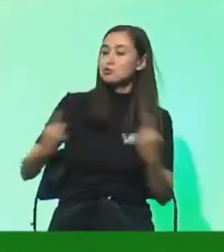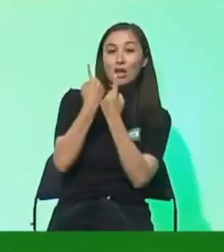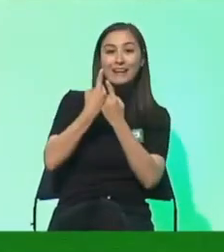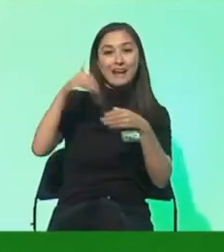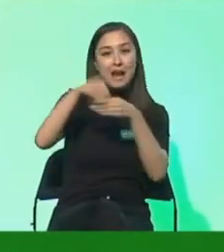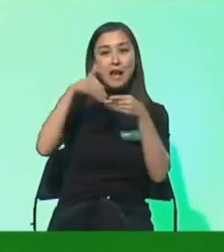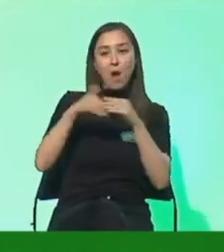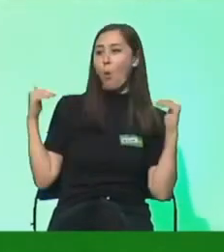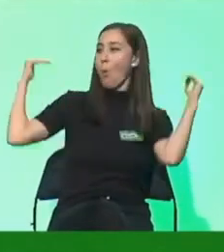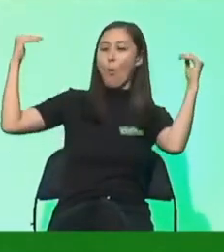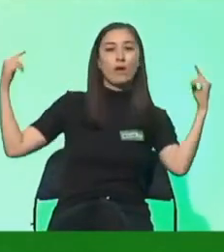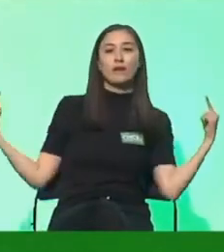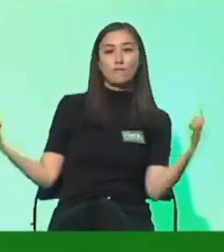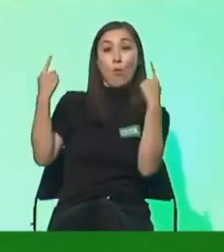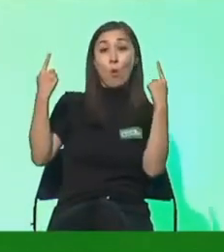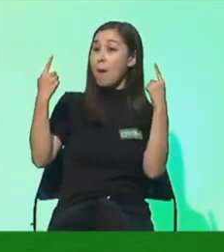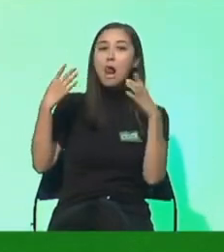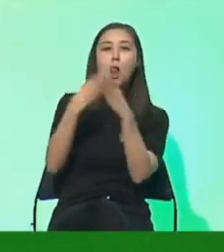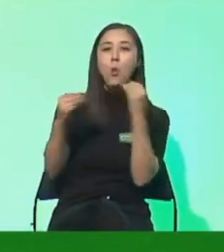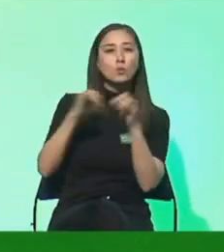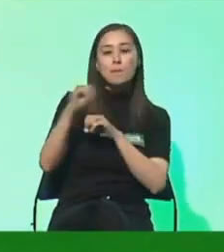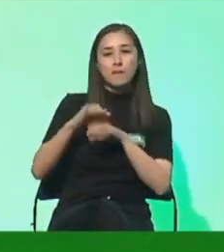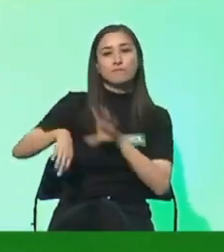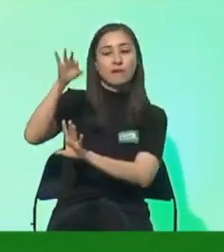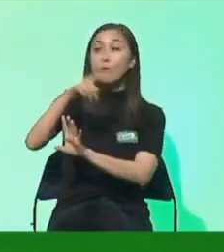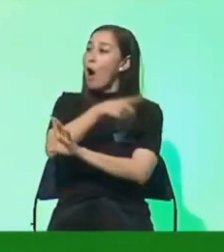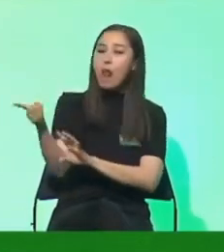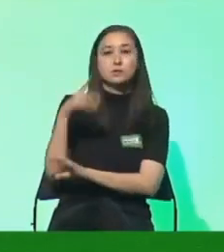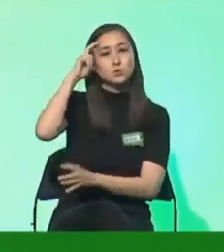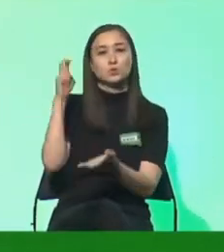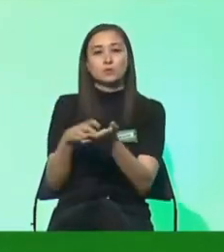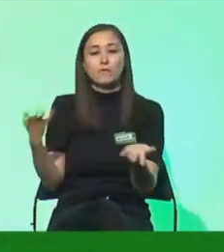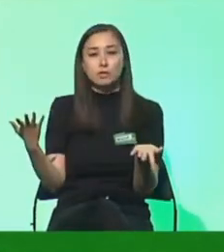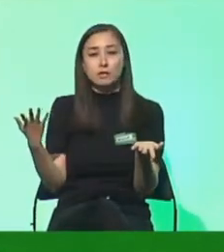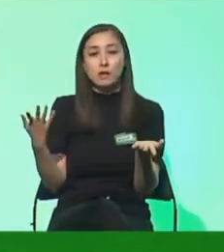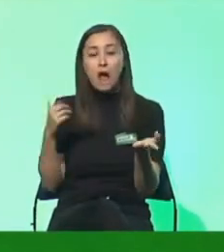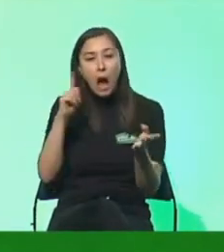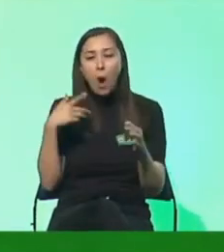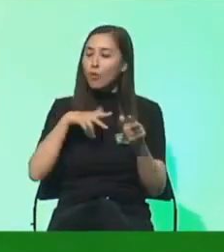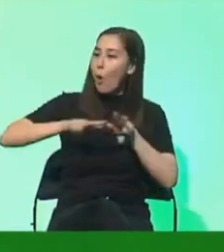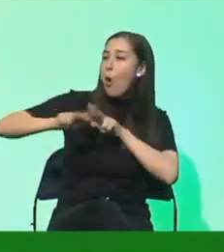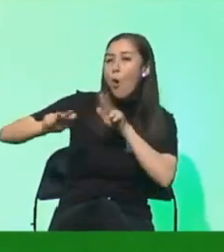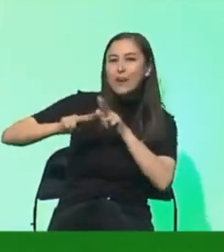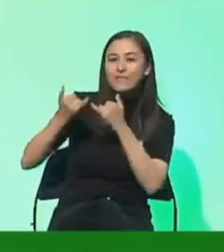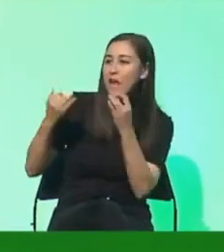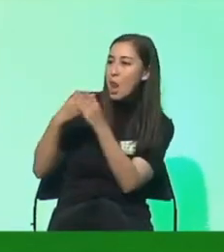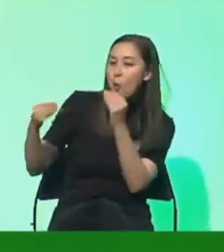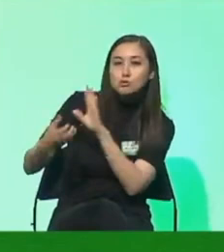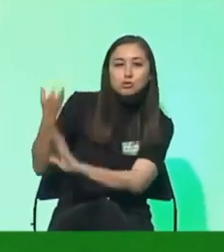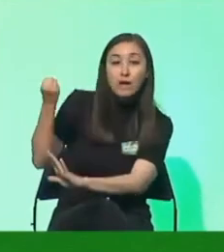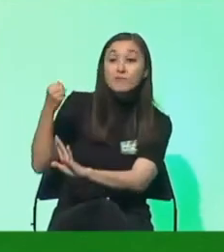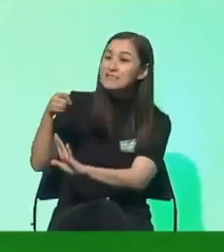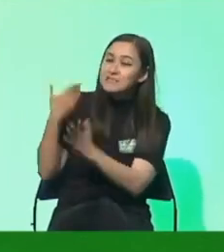aber finden Konsens, der alle trägt. Mit dieser Grundkompetenz auch Demokratie zu organisieren, müssen wir uns zutrauen, diesen